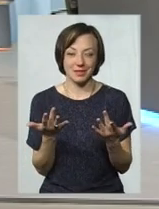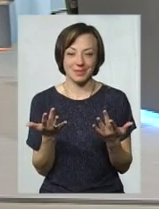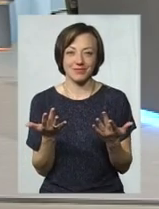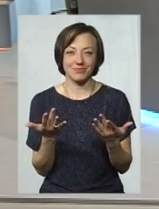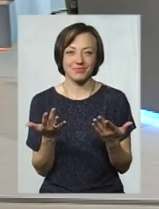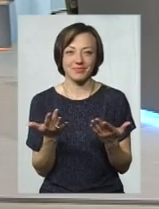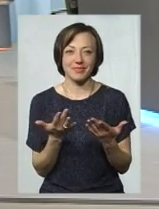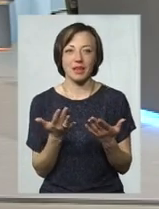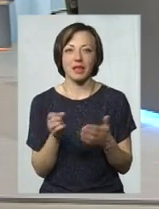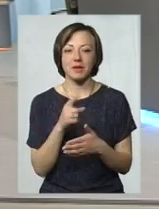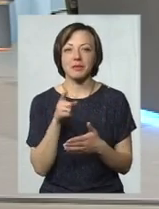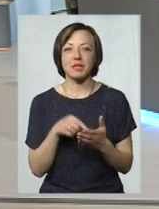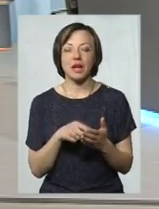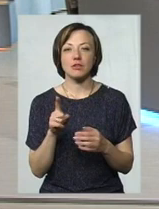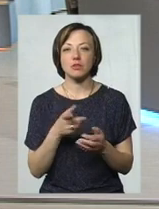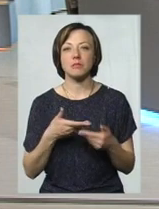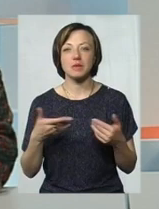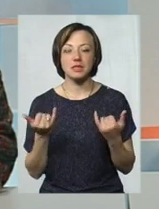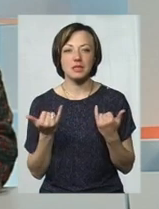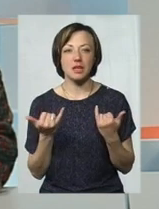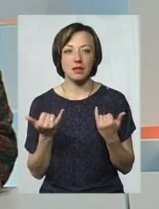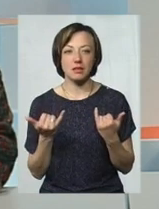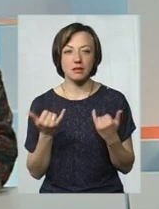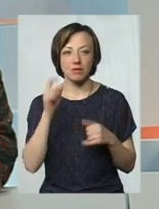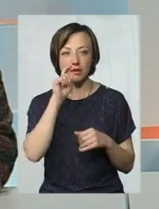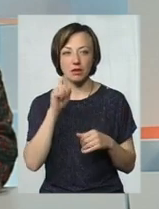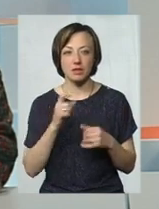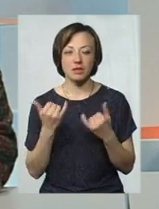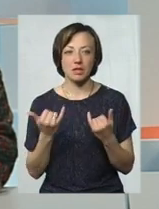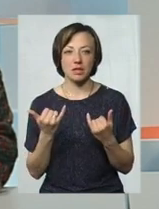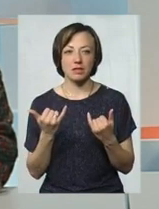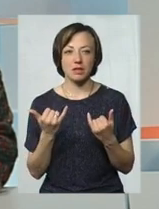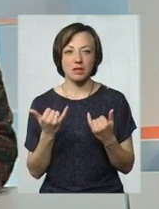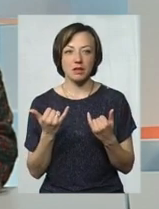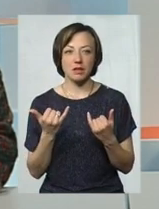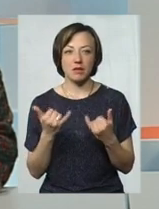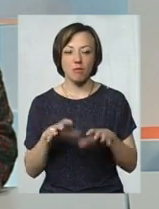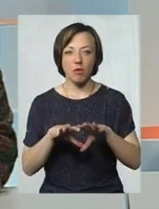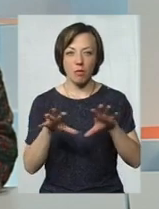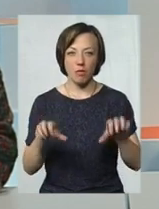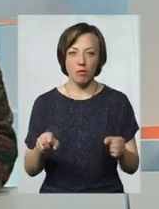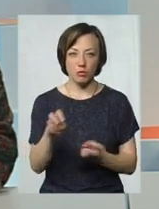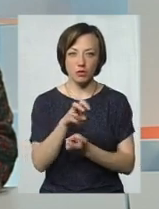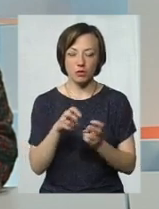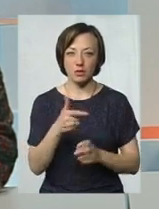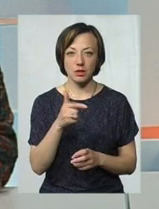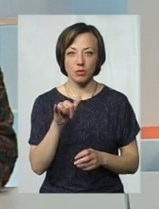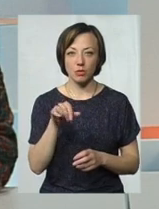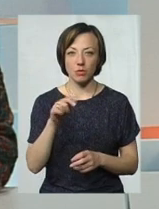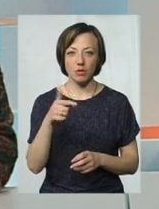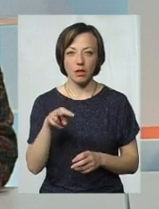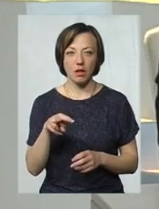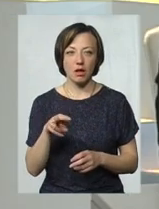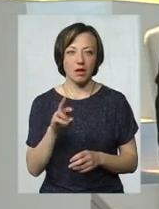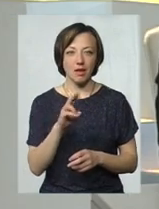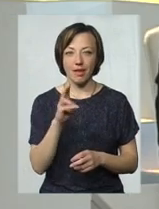так, і питання того, що ми зараз, в нас в Україні зараз монополія в пошуковій мережі – це Google, в нас Яндекса